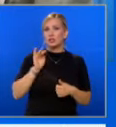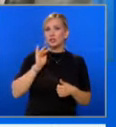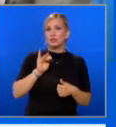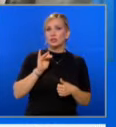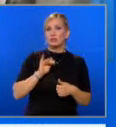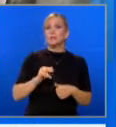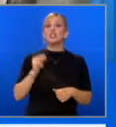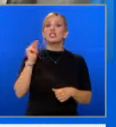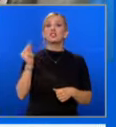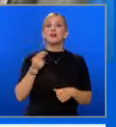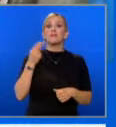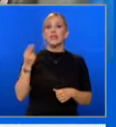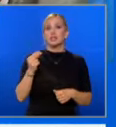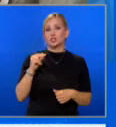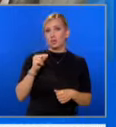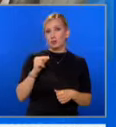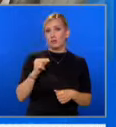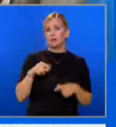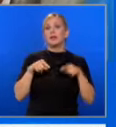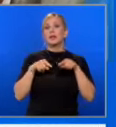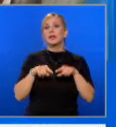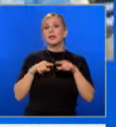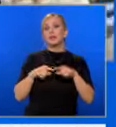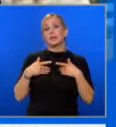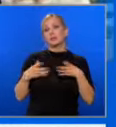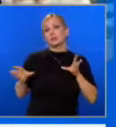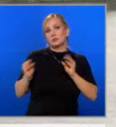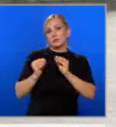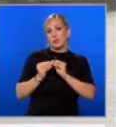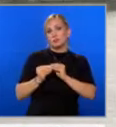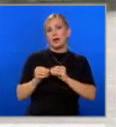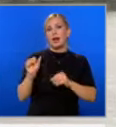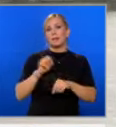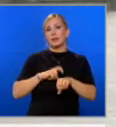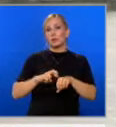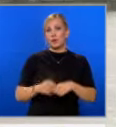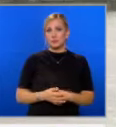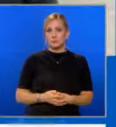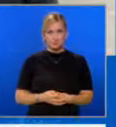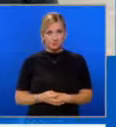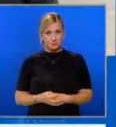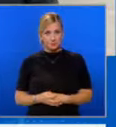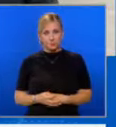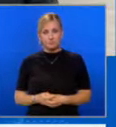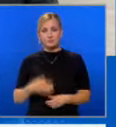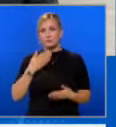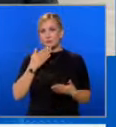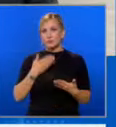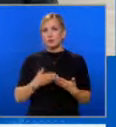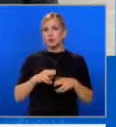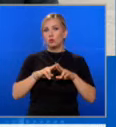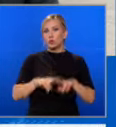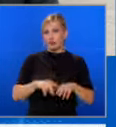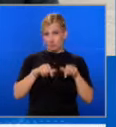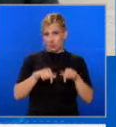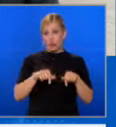Джавдет Чакъров и лоялните на почетния председател на ДПС. Иво, благодаря ти. Ние оставаме в ЦИК,